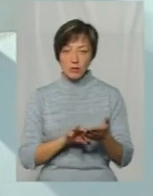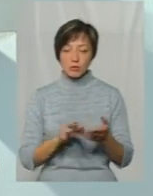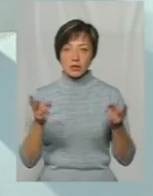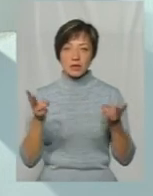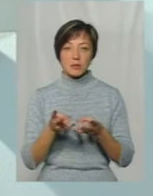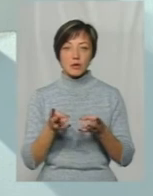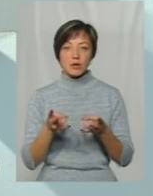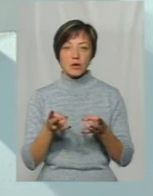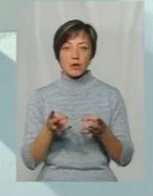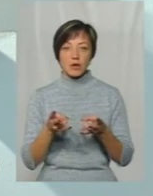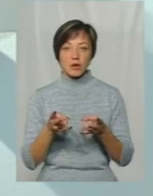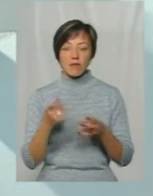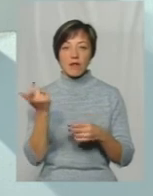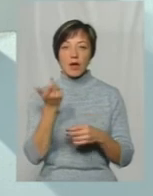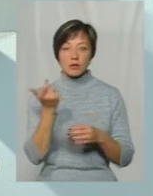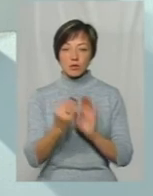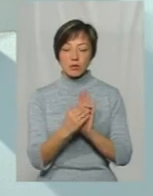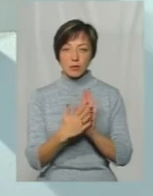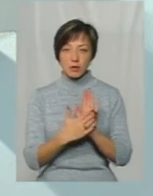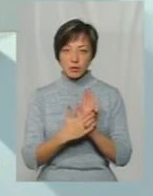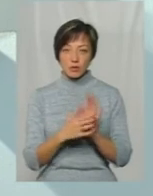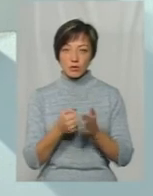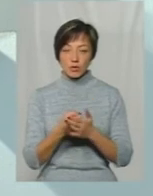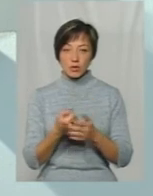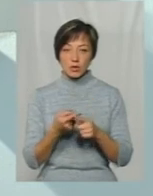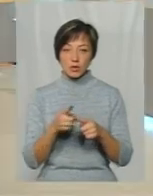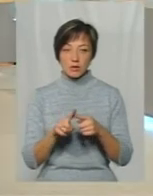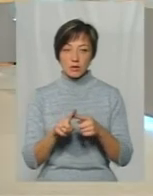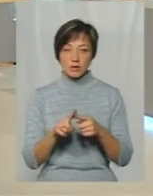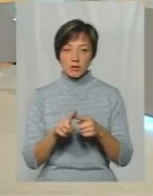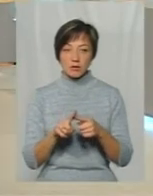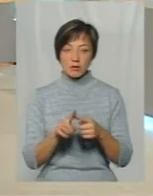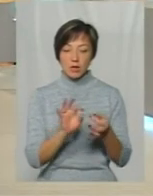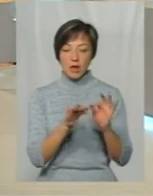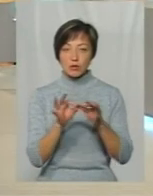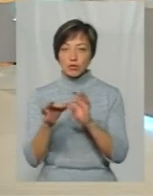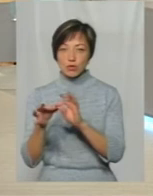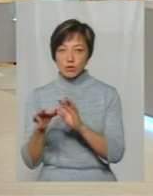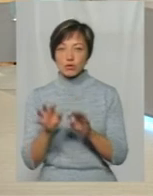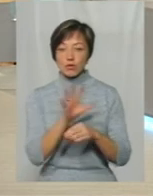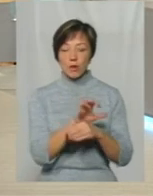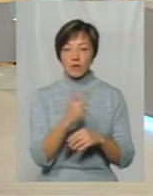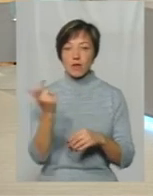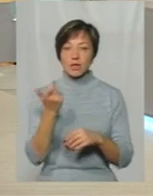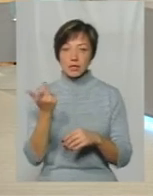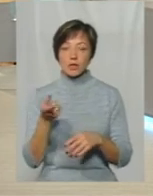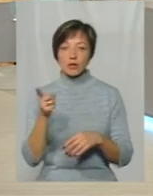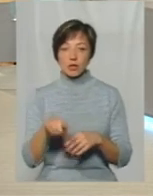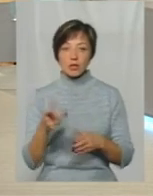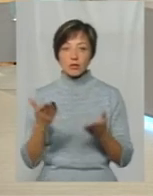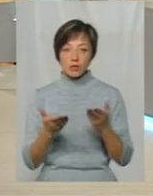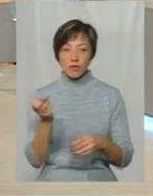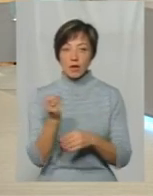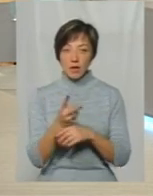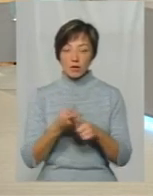цього власника записувати До цієї, скажімо так, ланцюжок Собачка-власник І тоді, якщо він